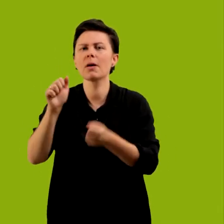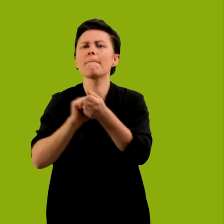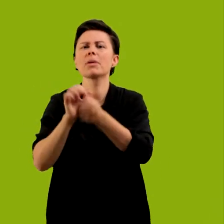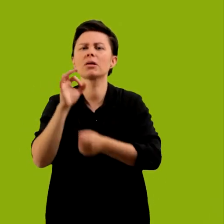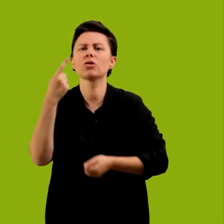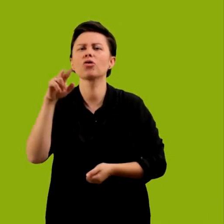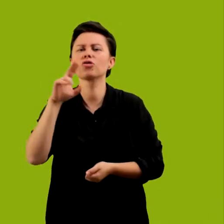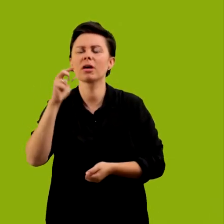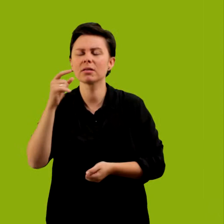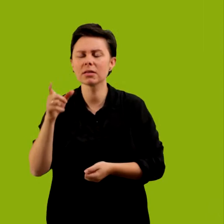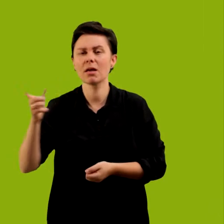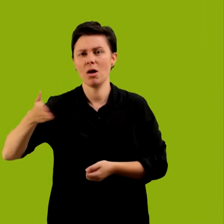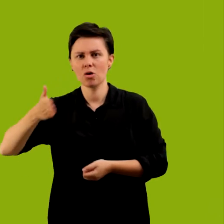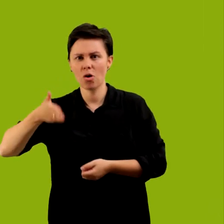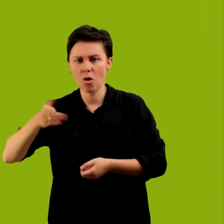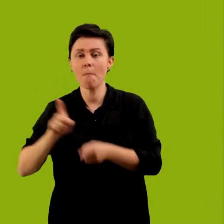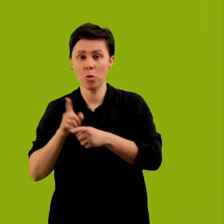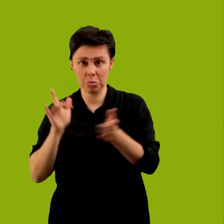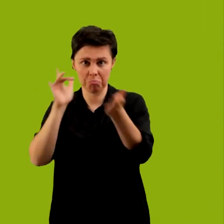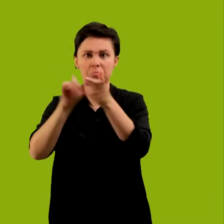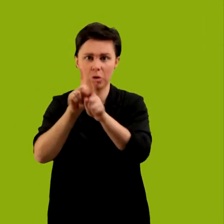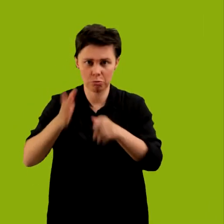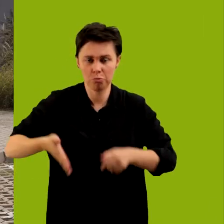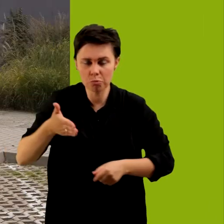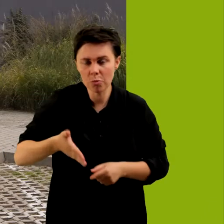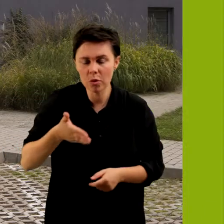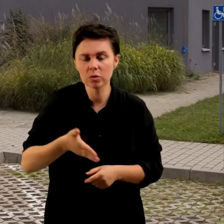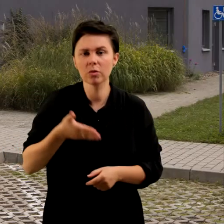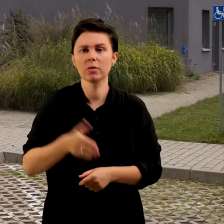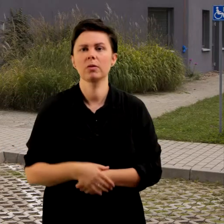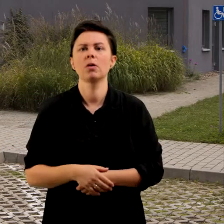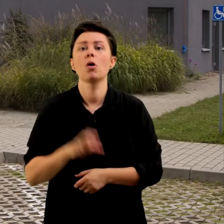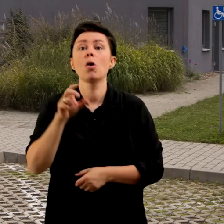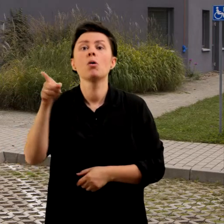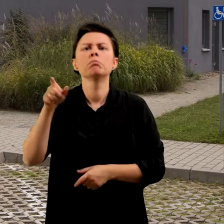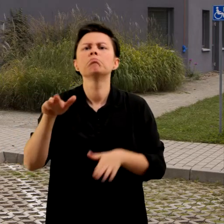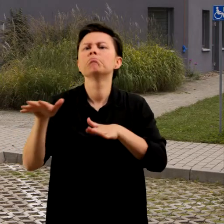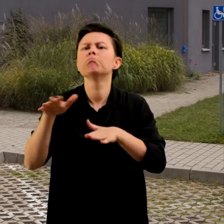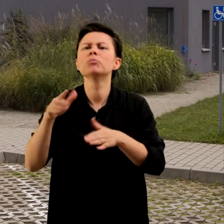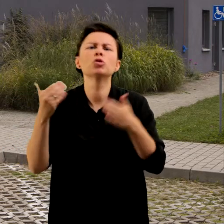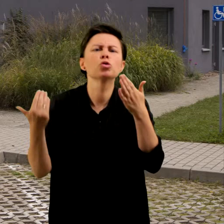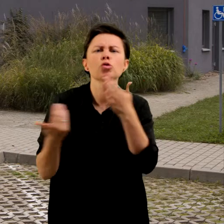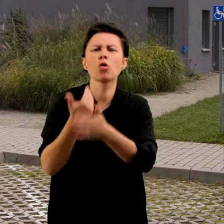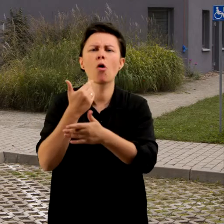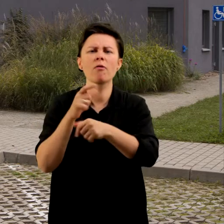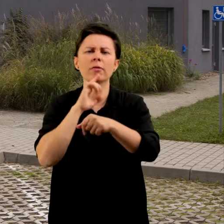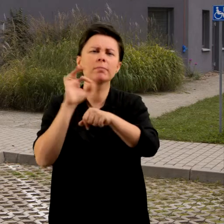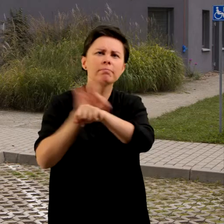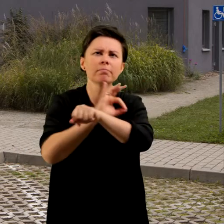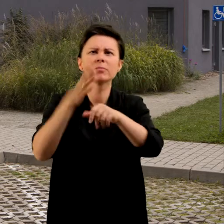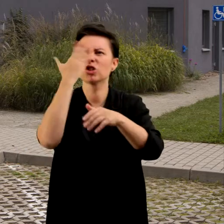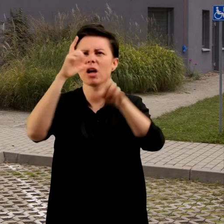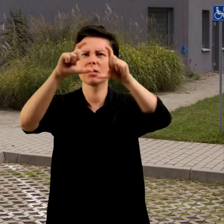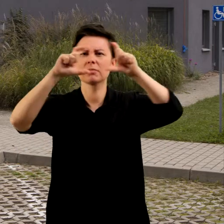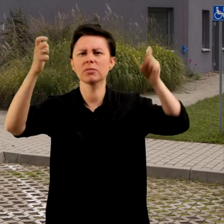Odrzańskie Stacja Kolejowa. Można tam też dojechać pociągiem. Humanitarium mieści się w nowoczesnym geometrycznym czarnym